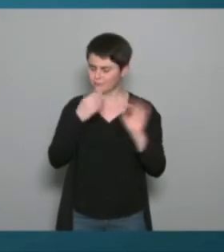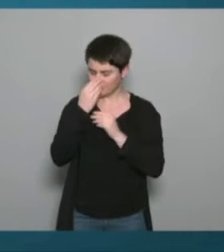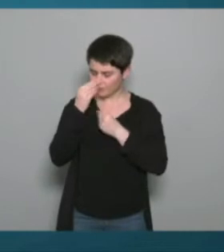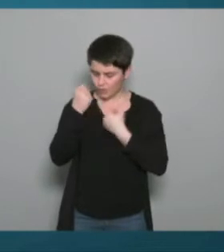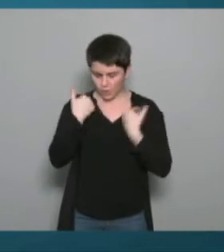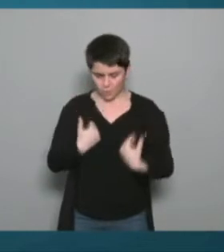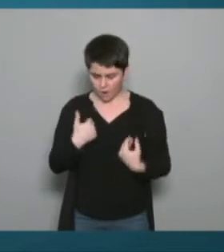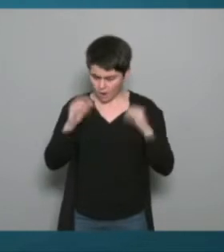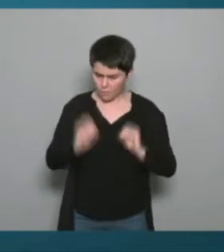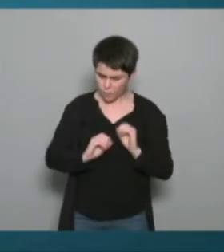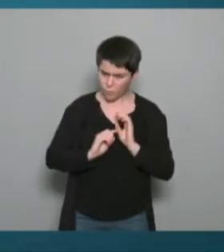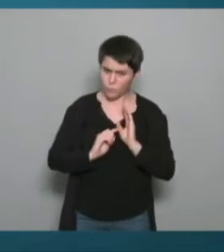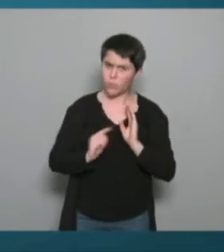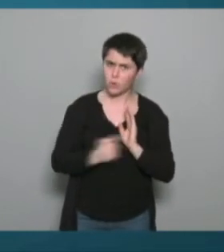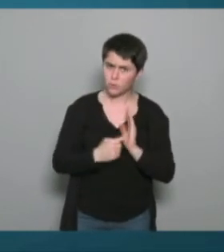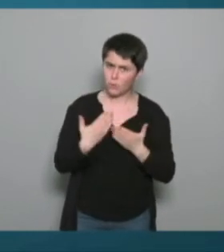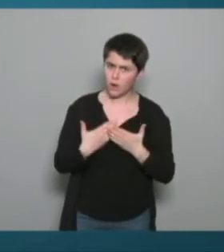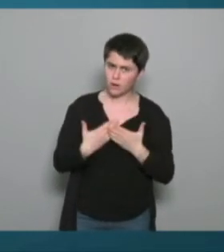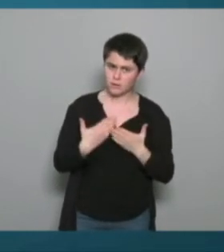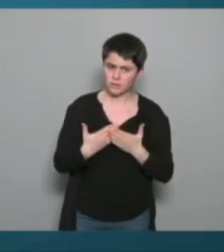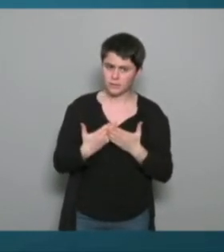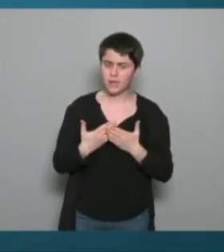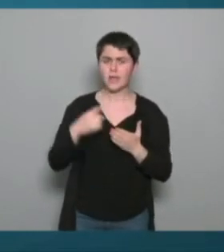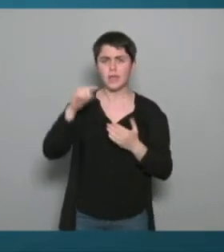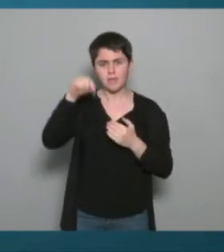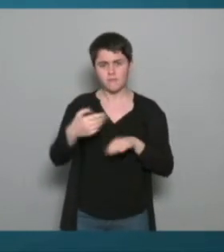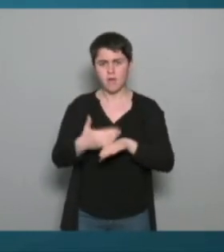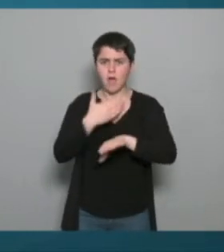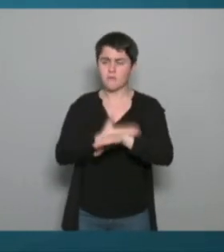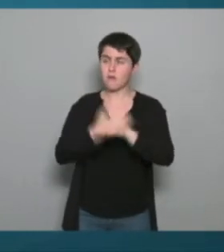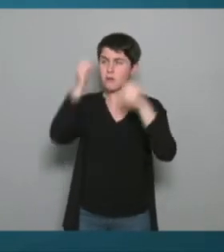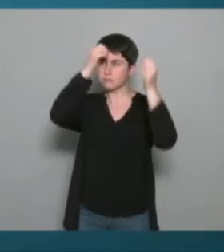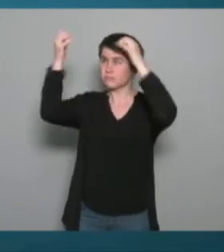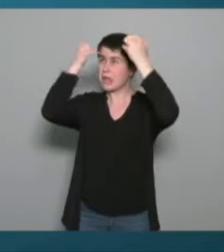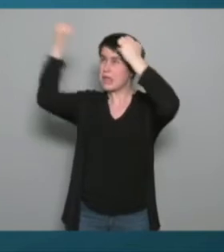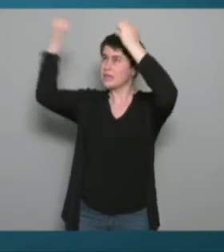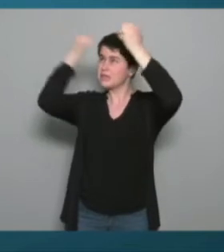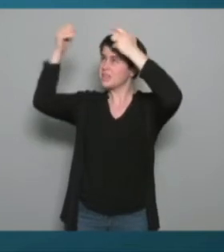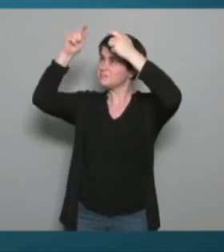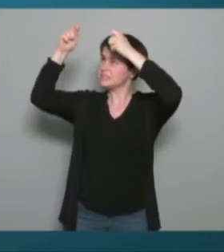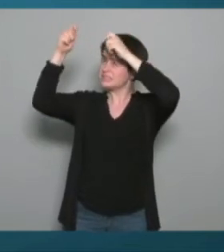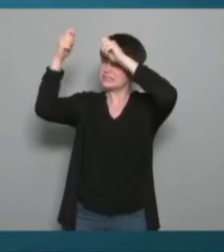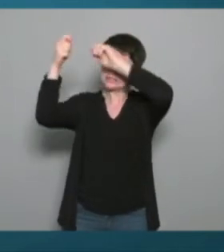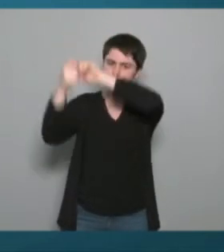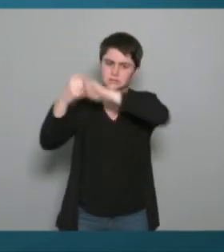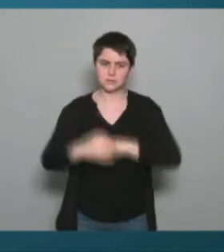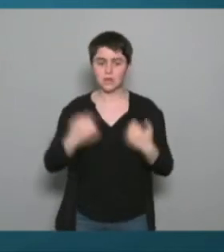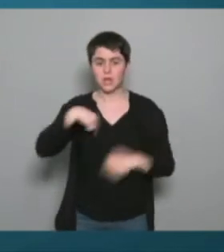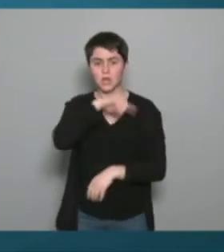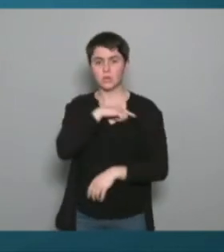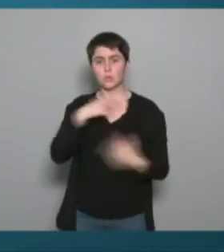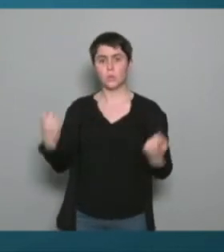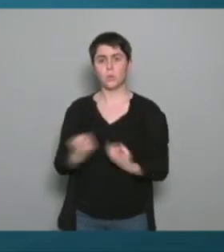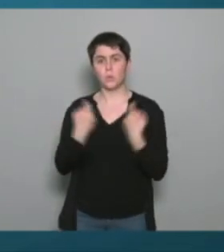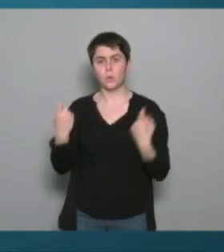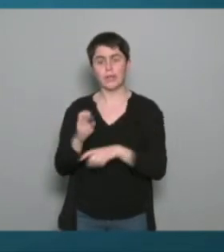faut déconstruire certaines idées nous les éducateurs sportifs peu importe les mentions des diplômes nous devons